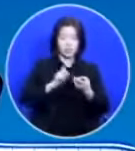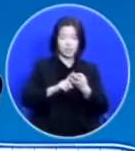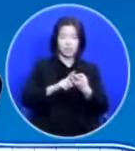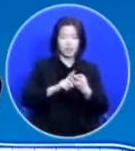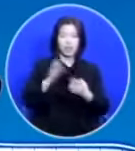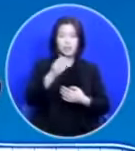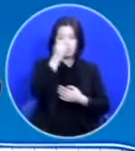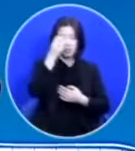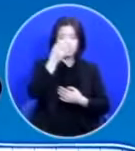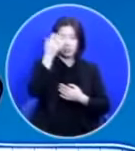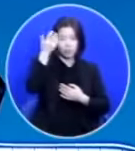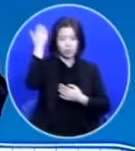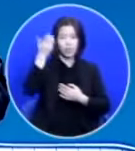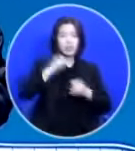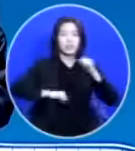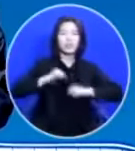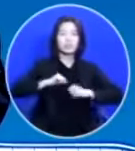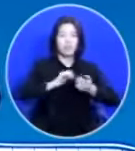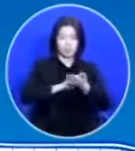역사거든요